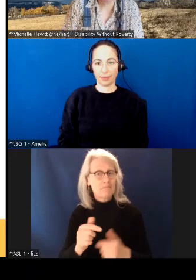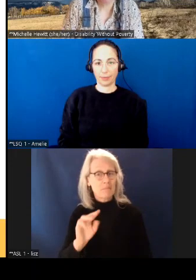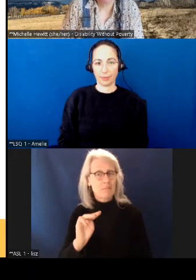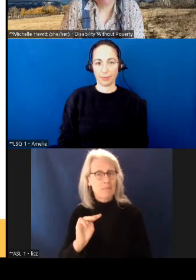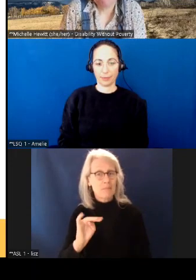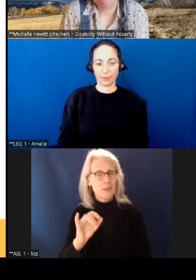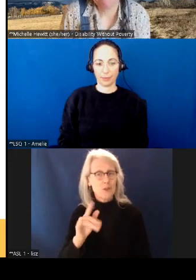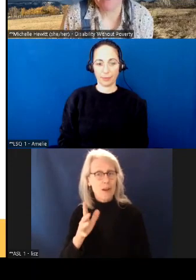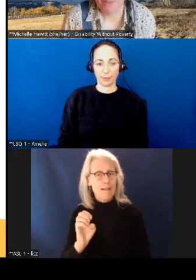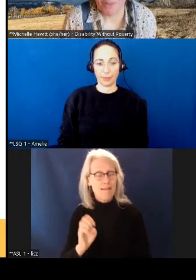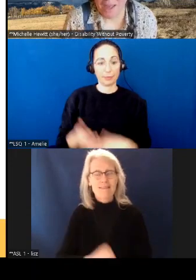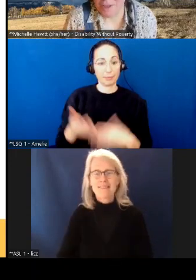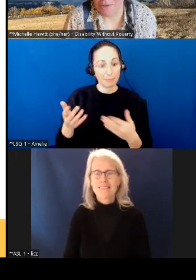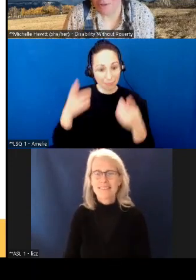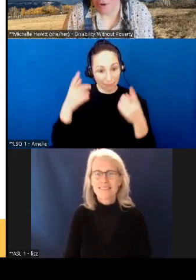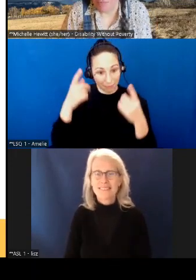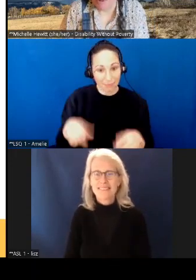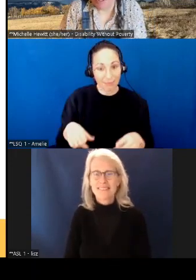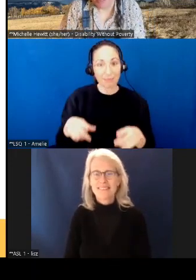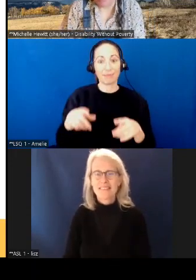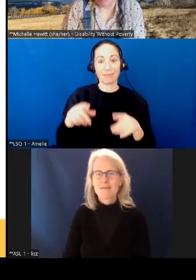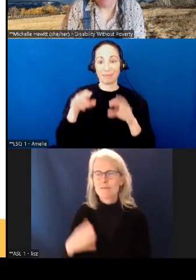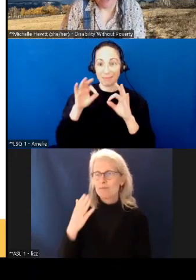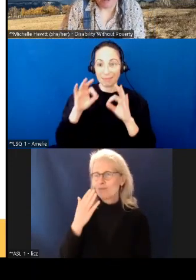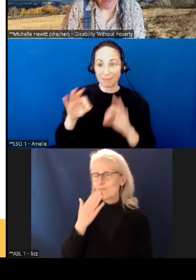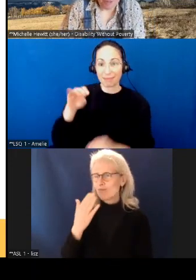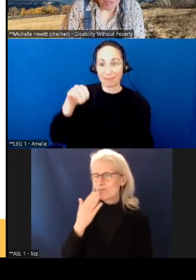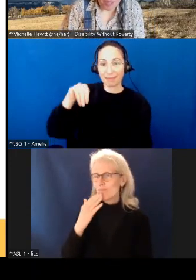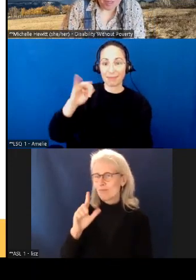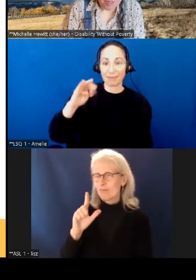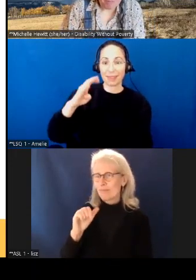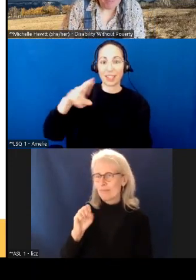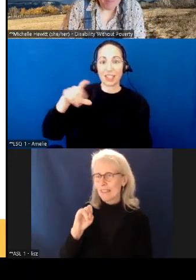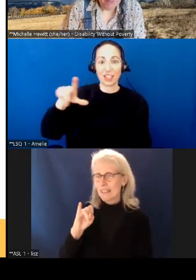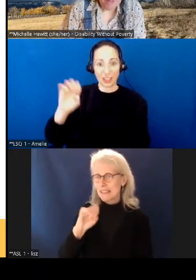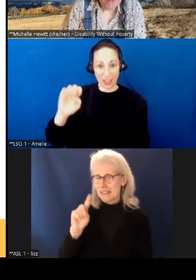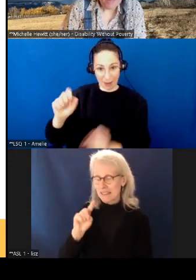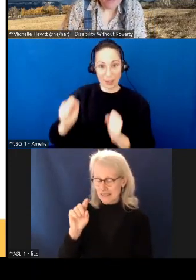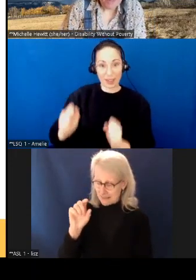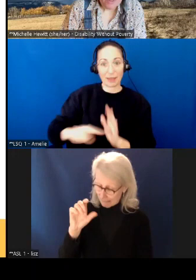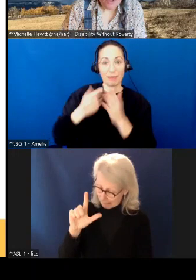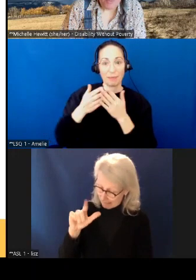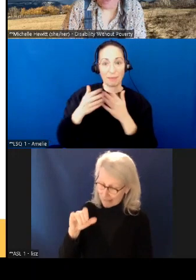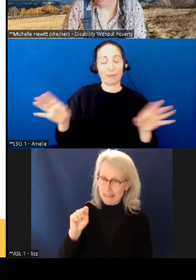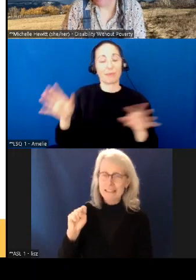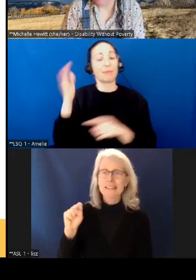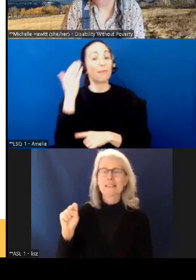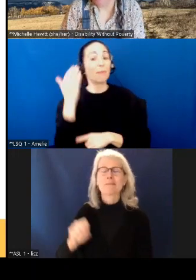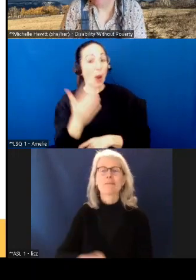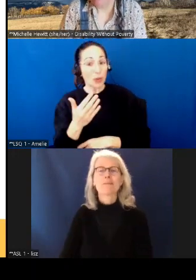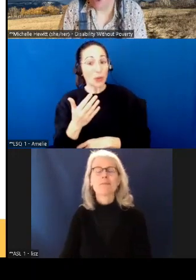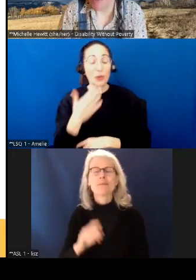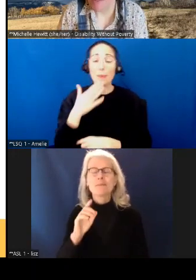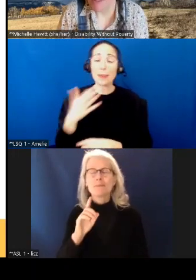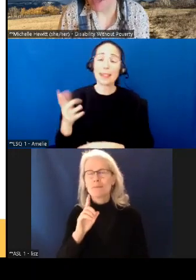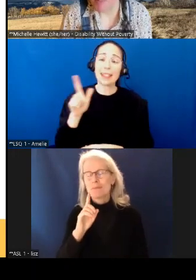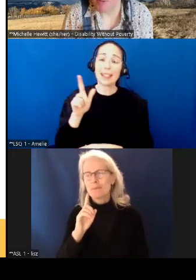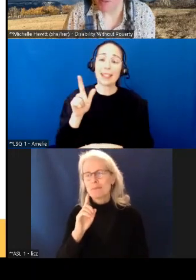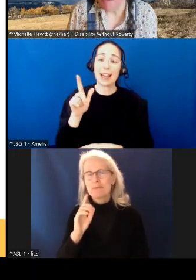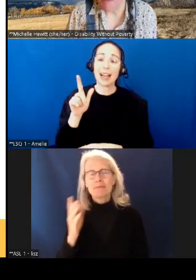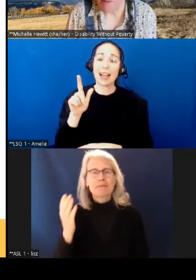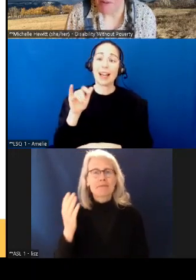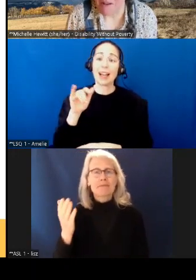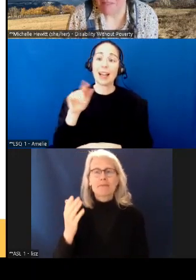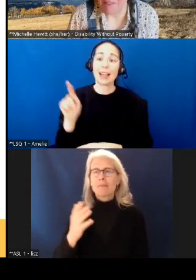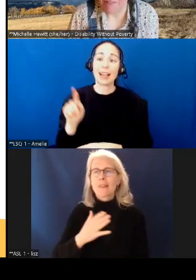D'accord, Michelle, vous pouvez commencer. Bonjour, merci, Liz. Je l'apprécie énormément,